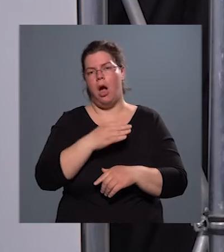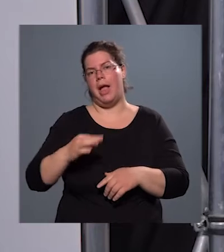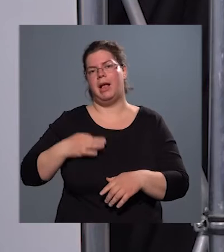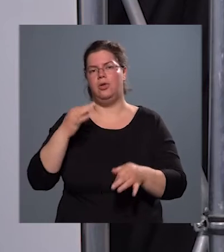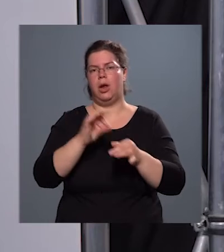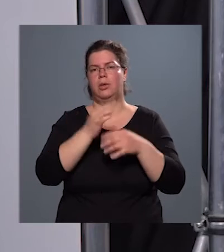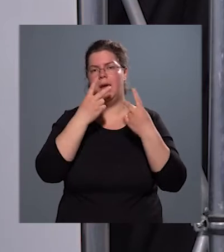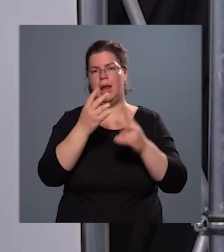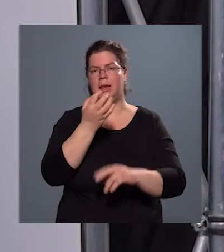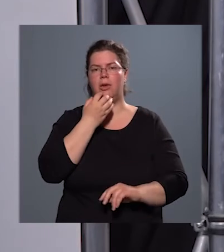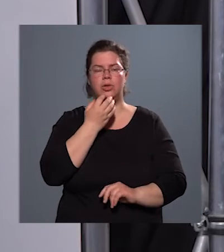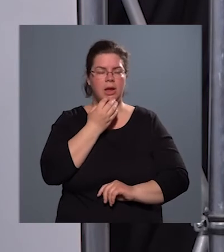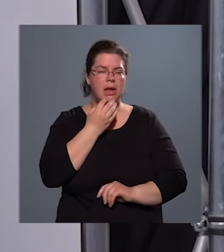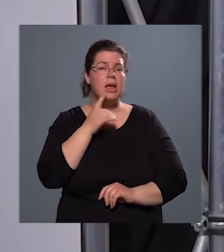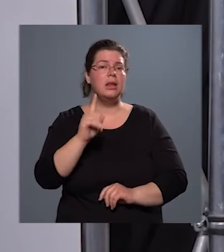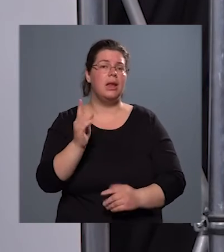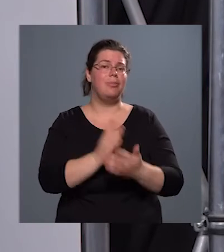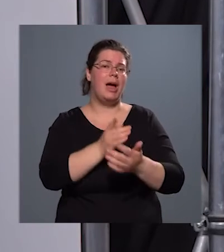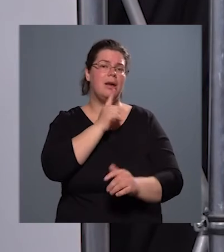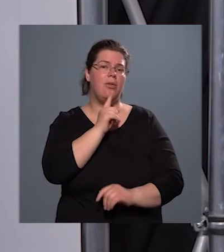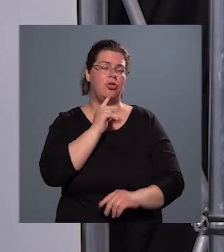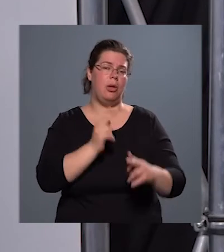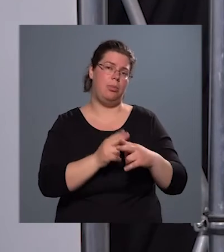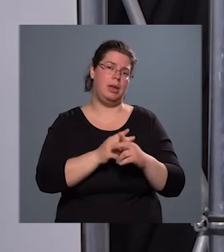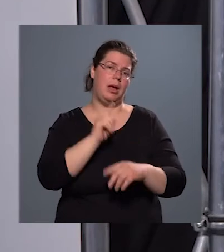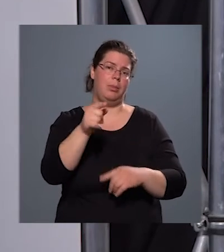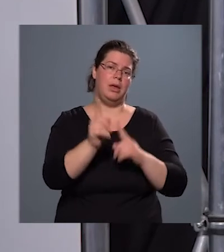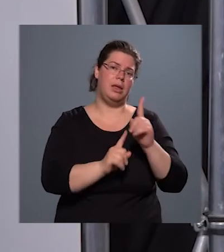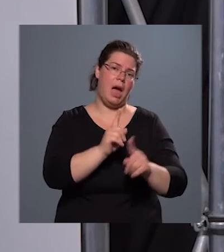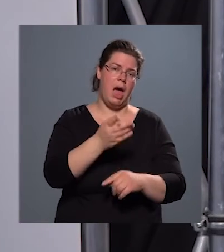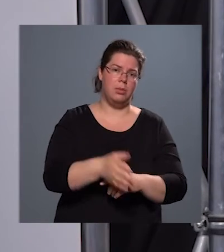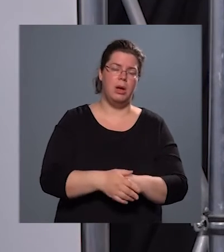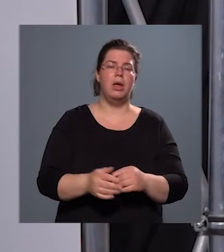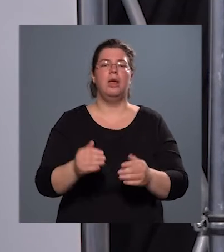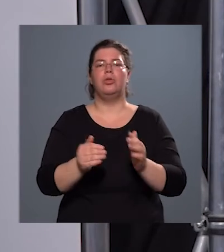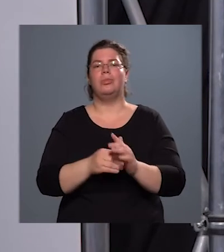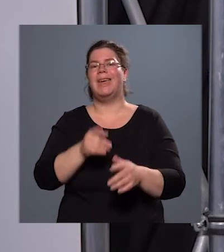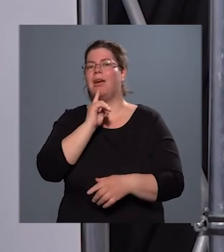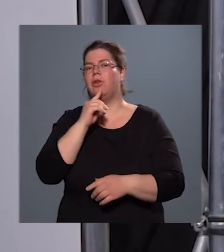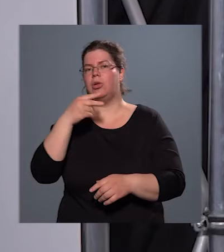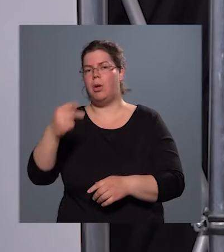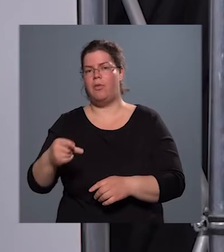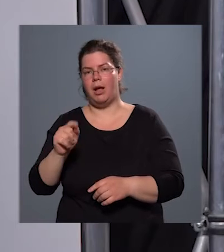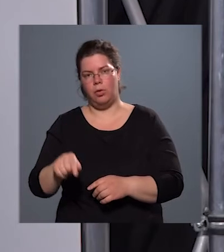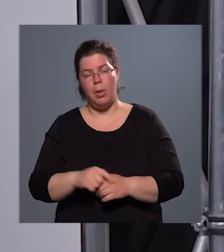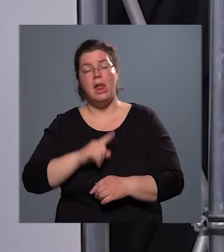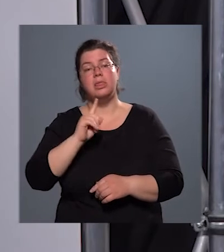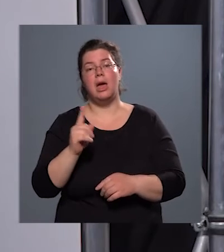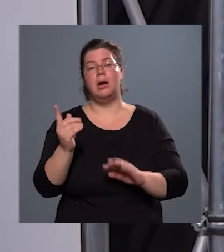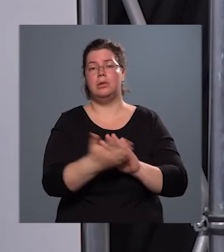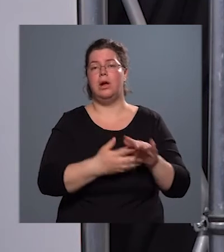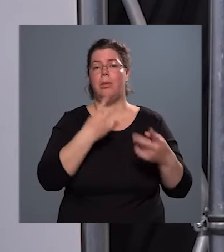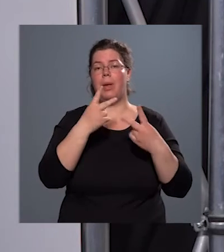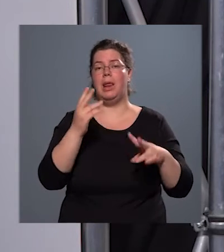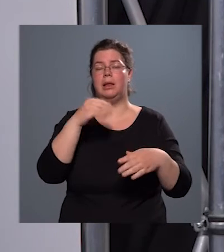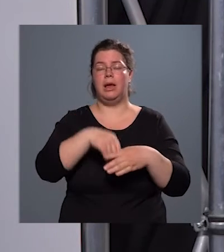igényel, de már kevesebb beteg megy a járóba, és nyilván még kevesebb a fekvőbe. De az alapellátásban